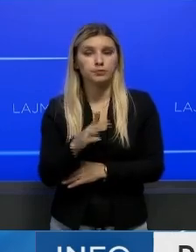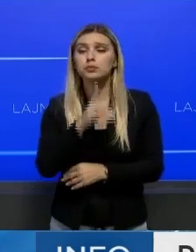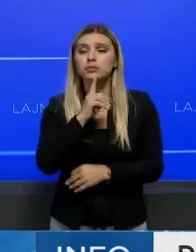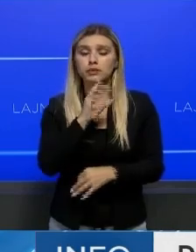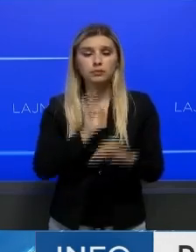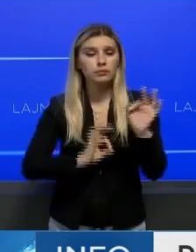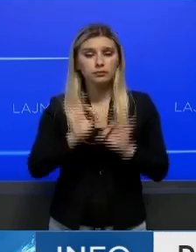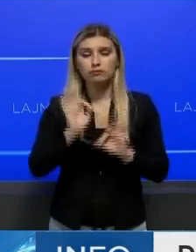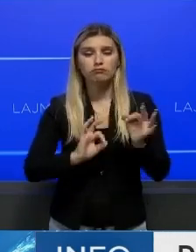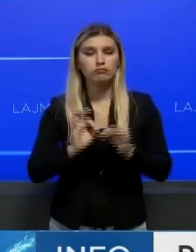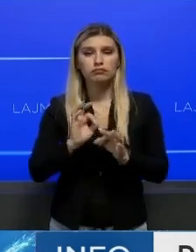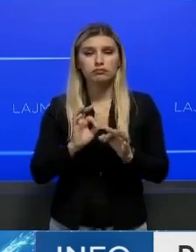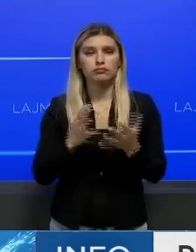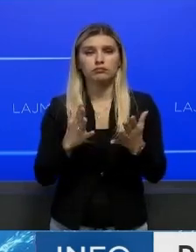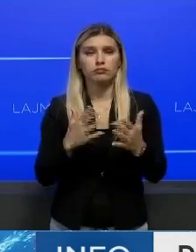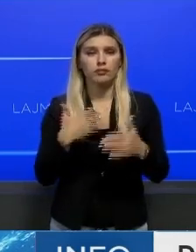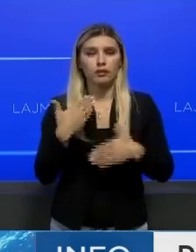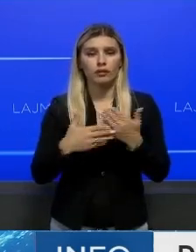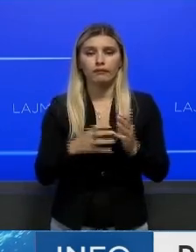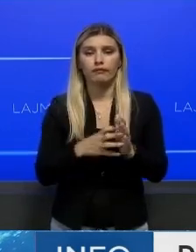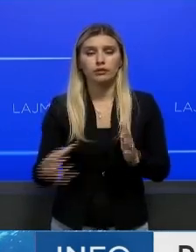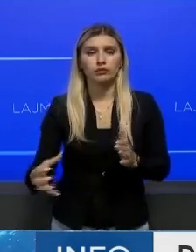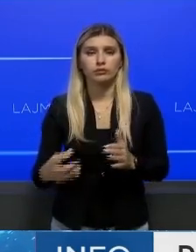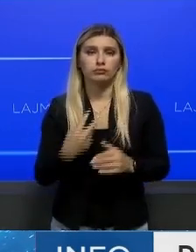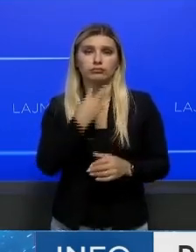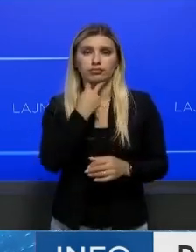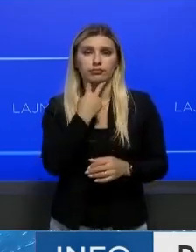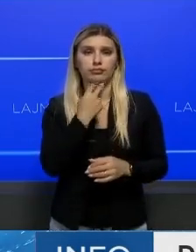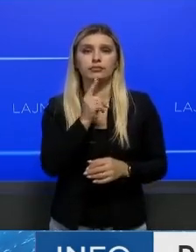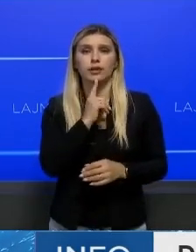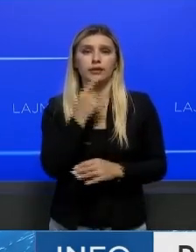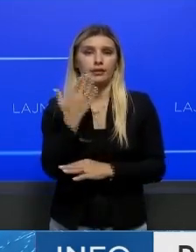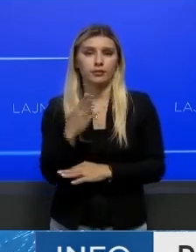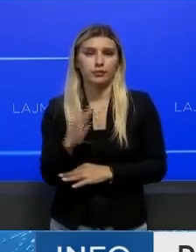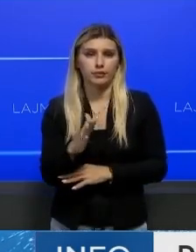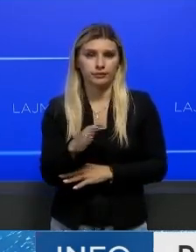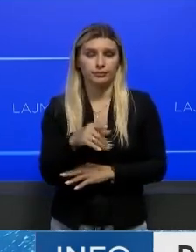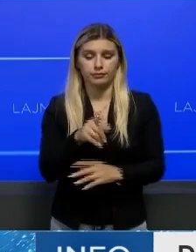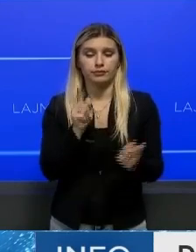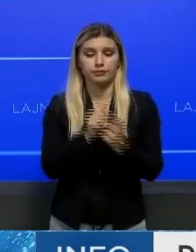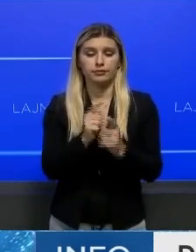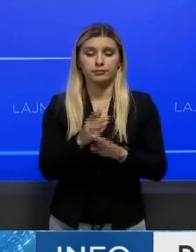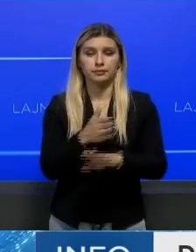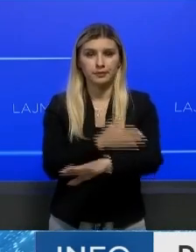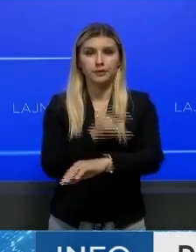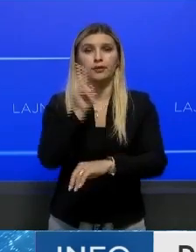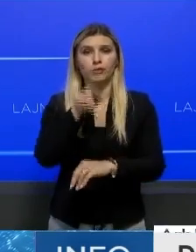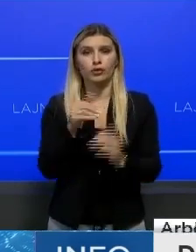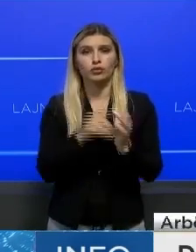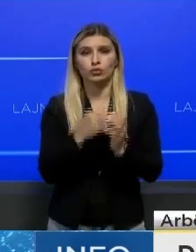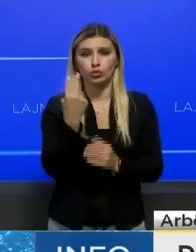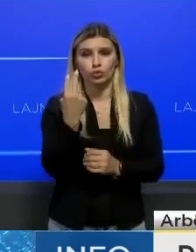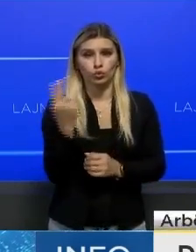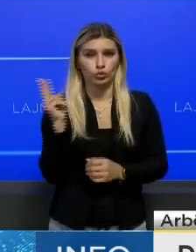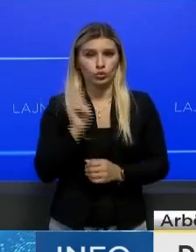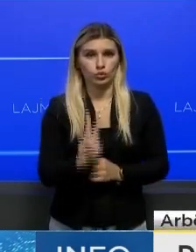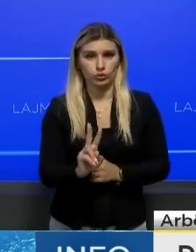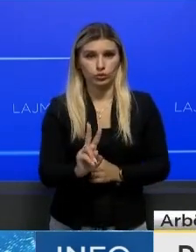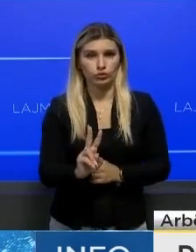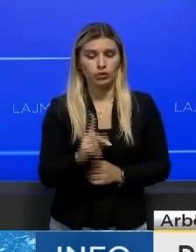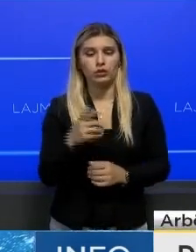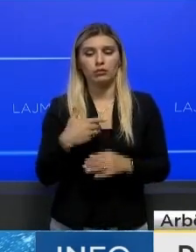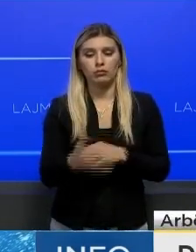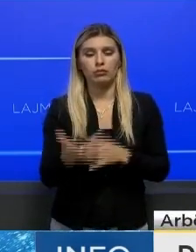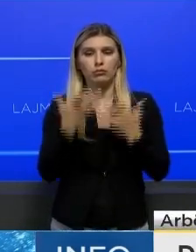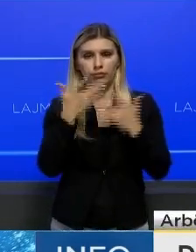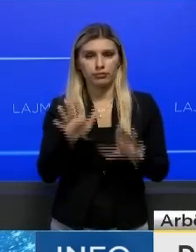kemi kushte për ta filuar mbledhja në munges të korumit. Në takimin para prak ishin prezent edhe 2 deputet të opozitës cilë